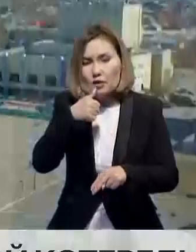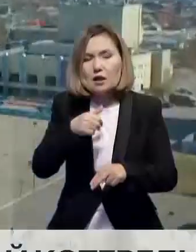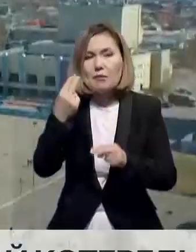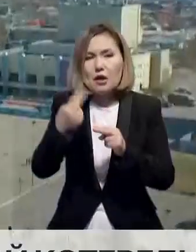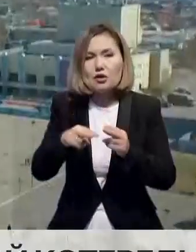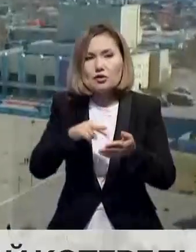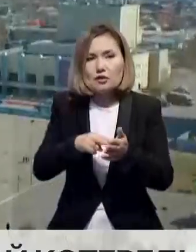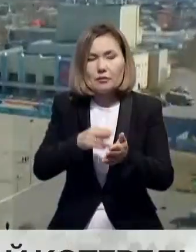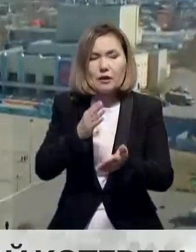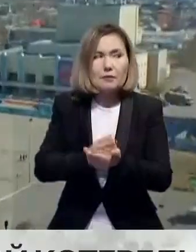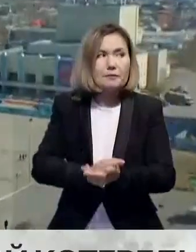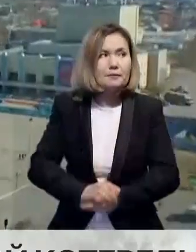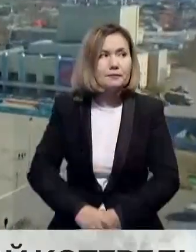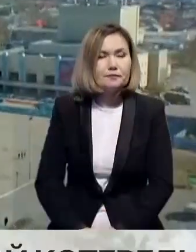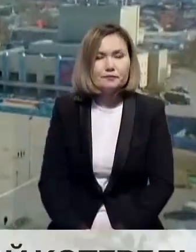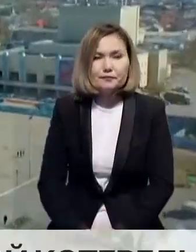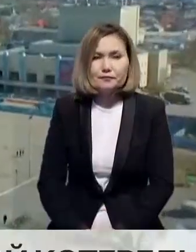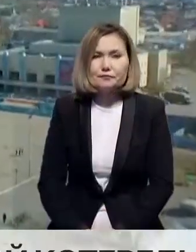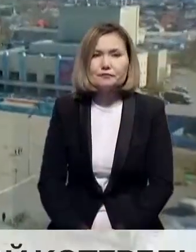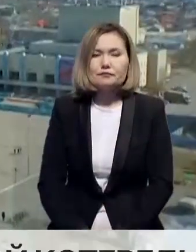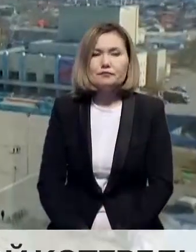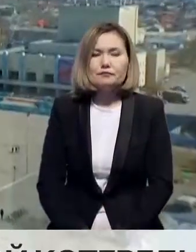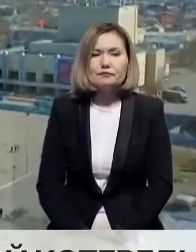жоспарланған. Альмир Ауразбай, Хабар 24.